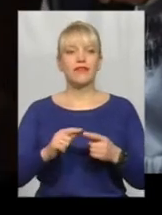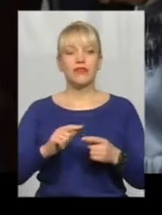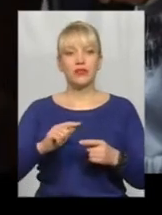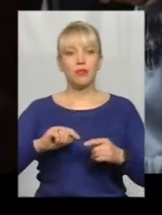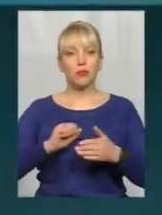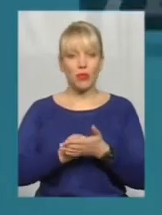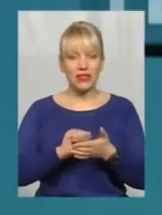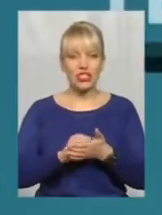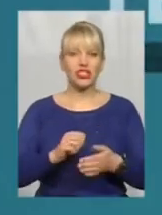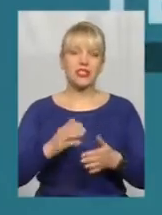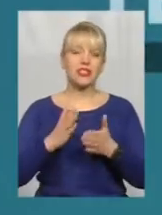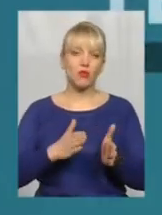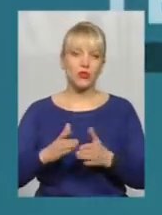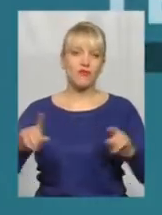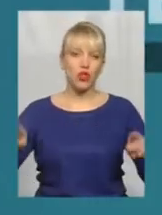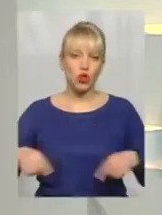цілісності.